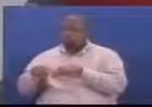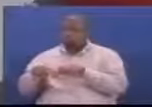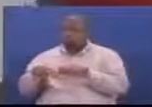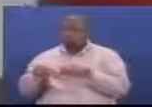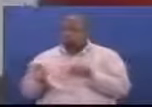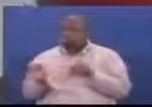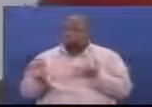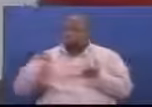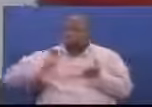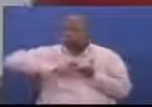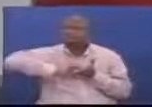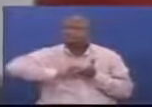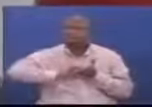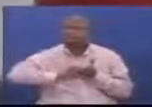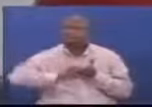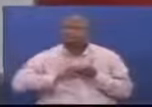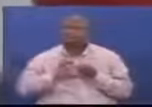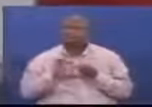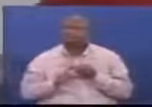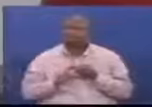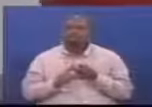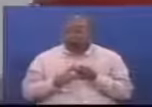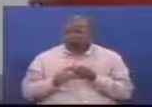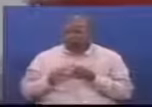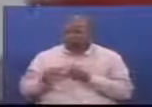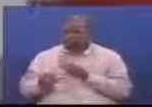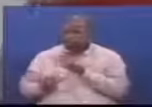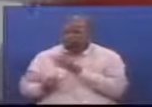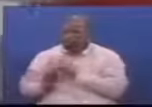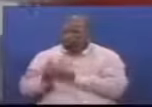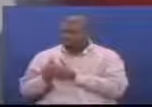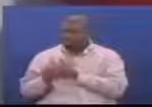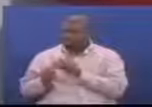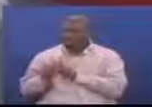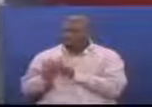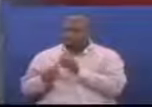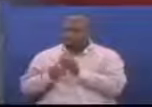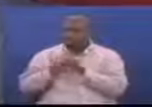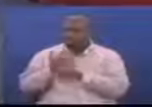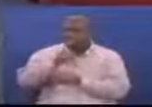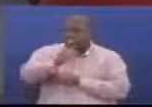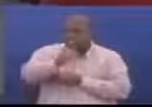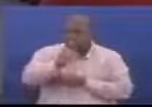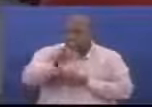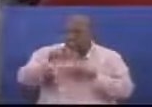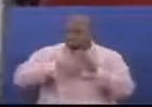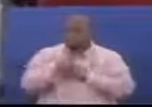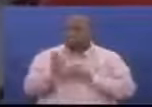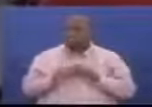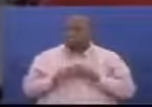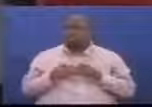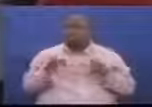Hamjaweka performance ya export and imports Why? Mnafiche nini?